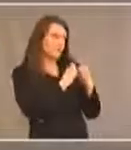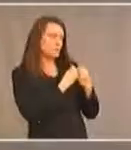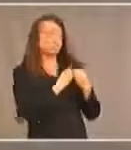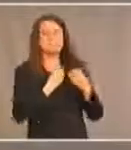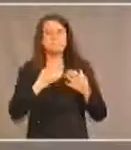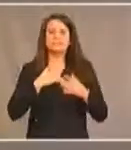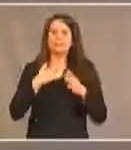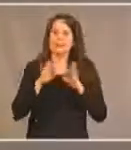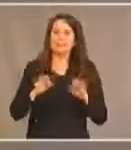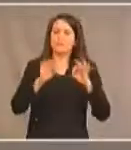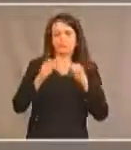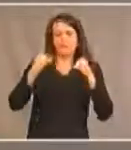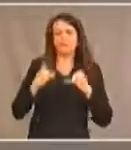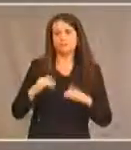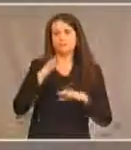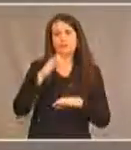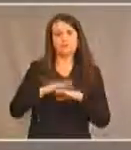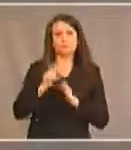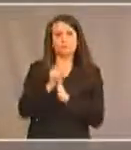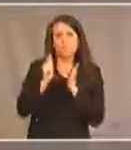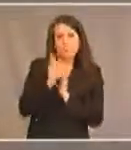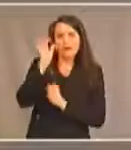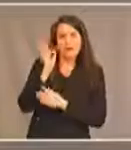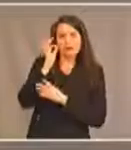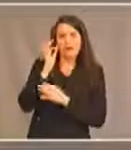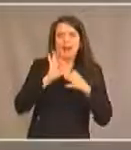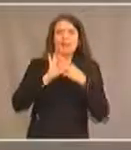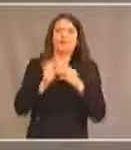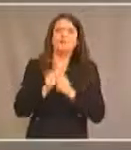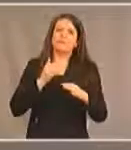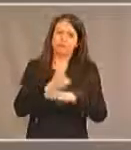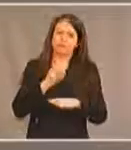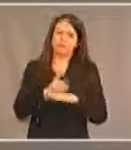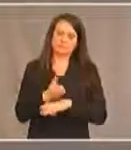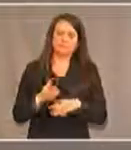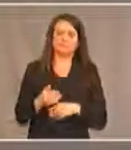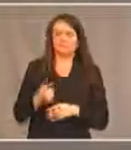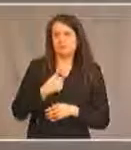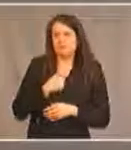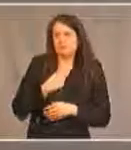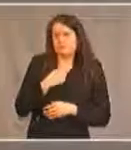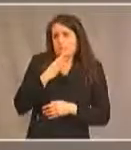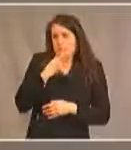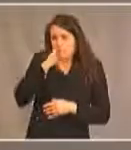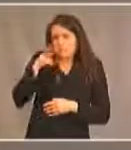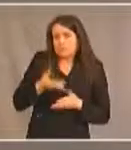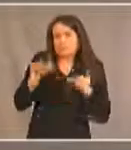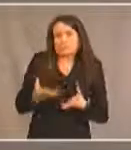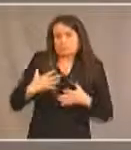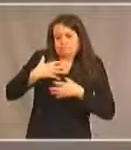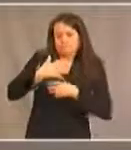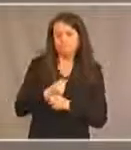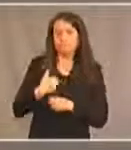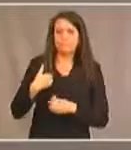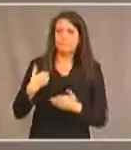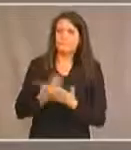importante sur l'élaboration d'une loi fédérale sur l'accessibilité. Dans ma courte intervention aujourd'hui, et je serai bref parce